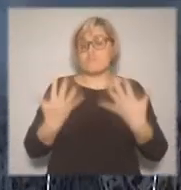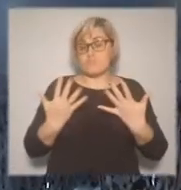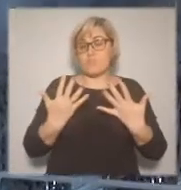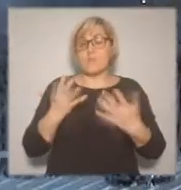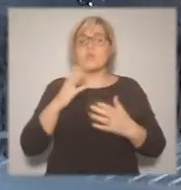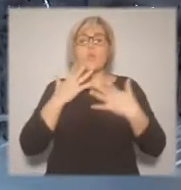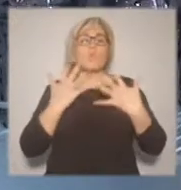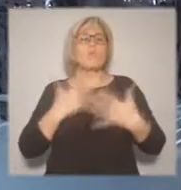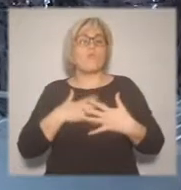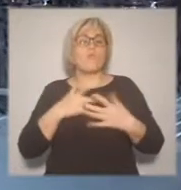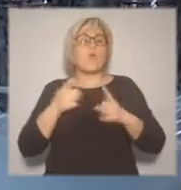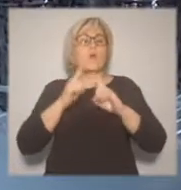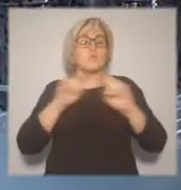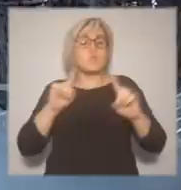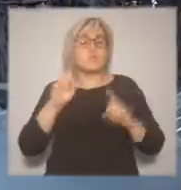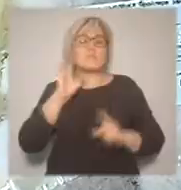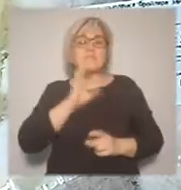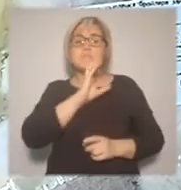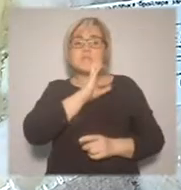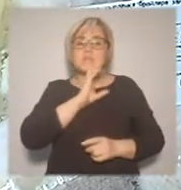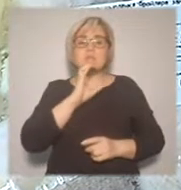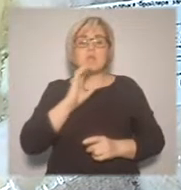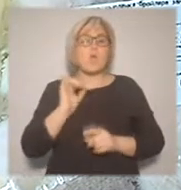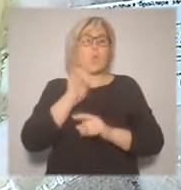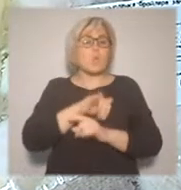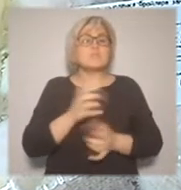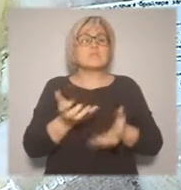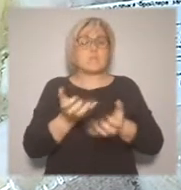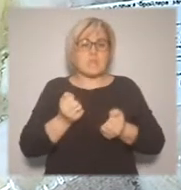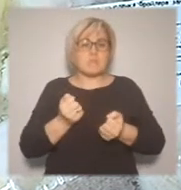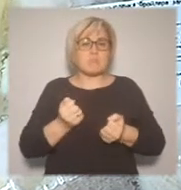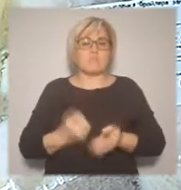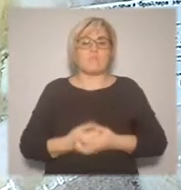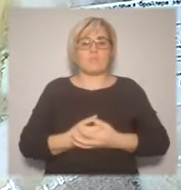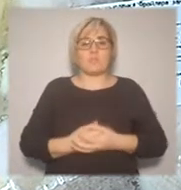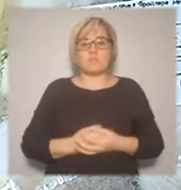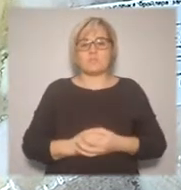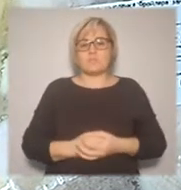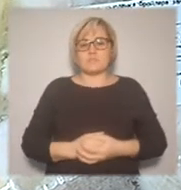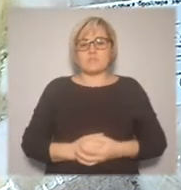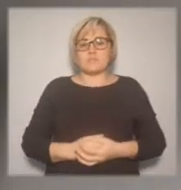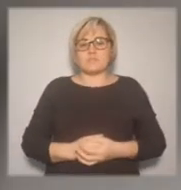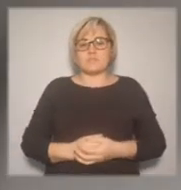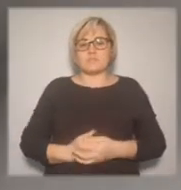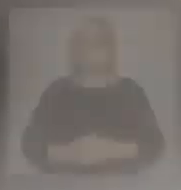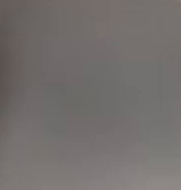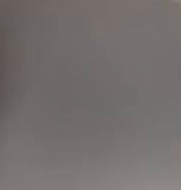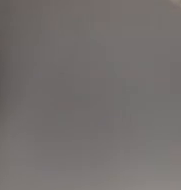производятся в югре. Продукты изготовлены вручную, с любовью и с особенным сибирским гостеприимством.